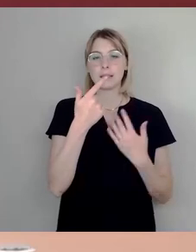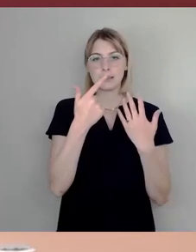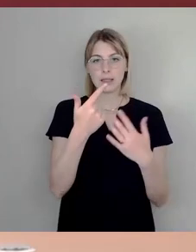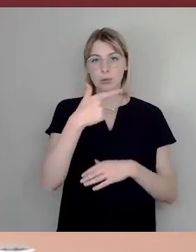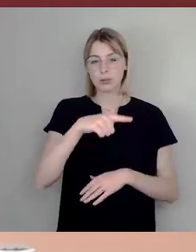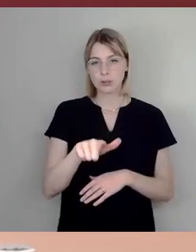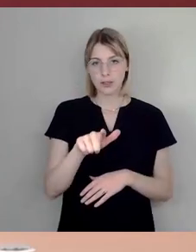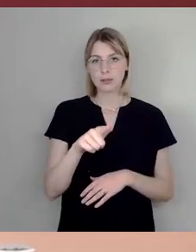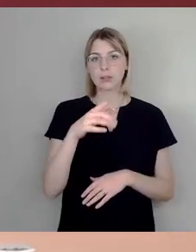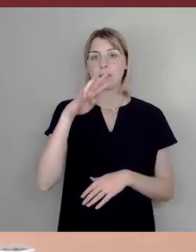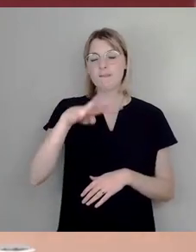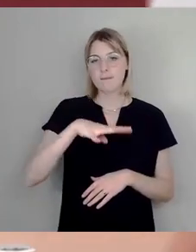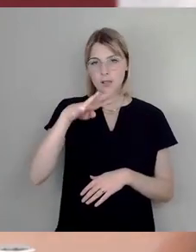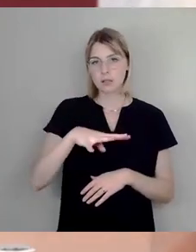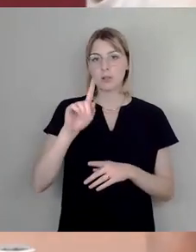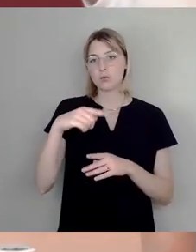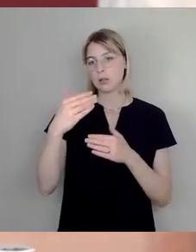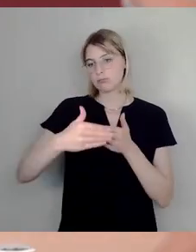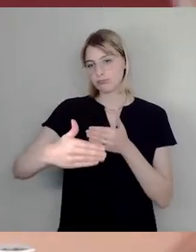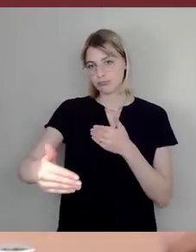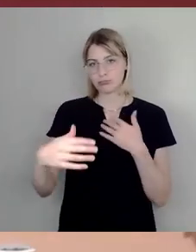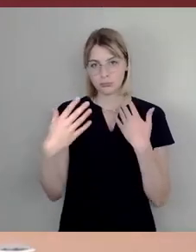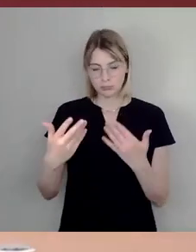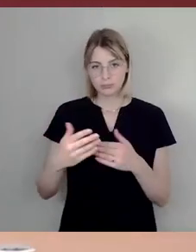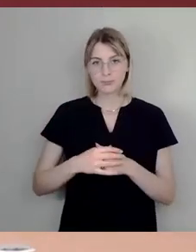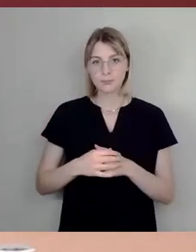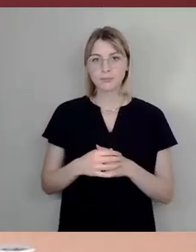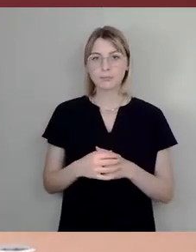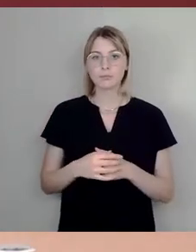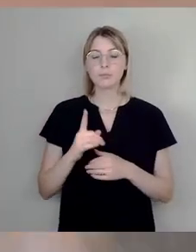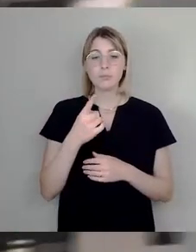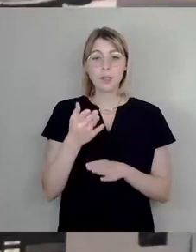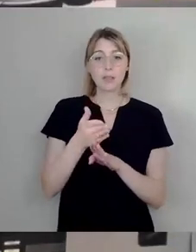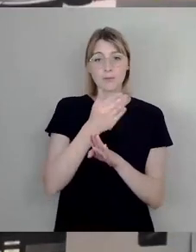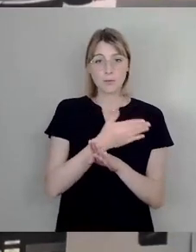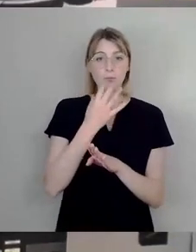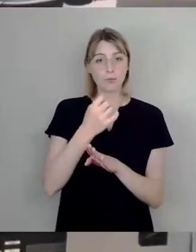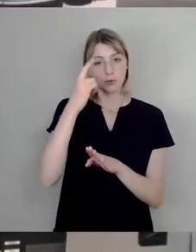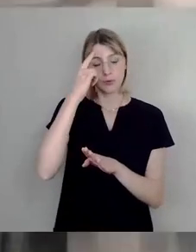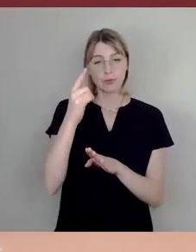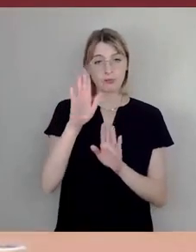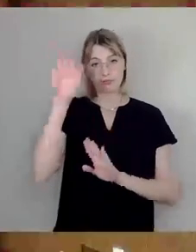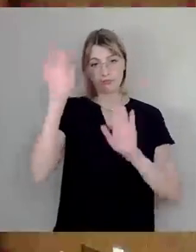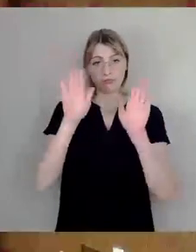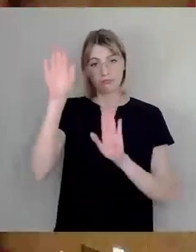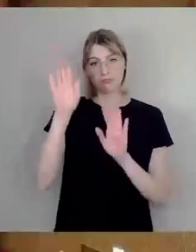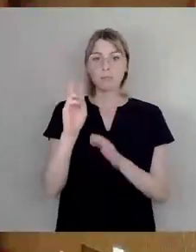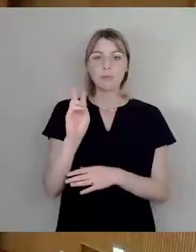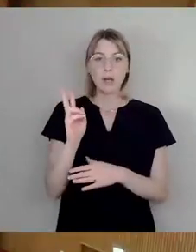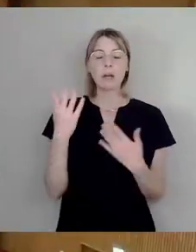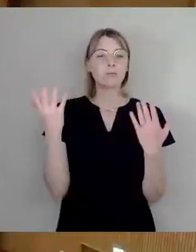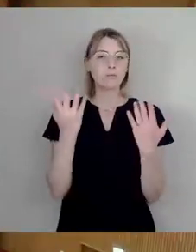Chronologie gibt es Wortmeldungen und da